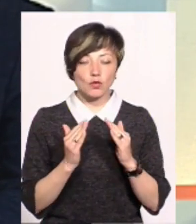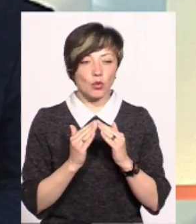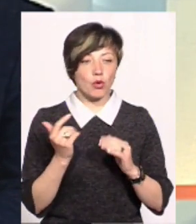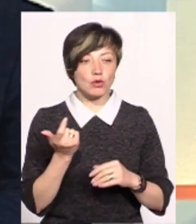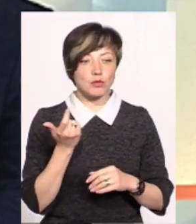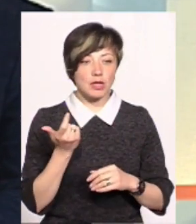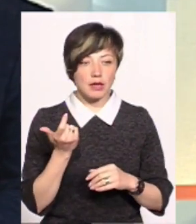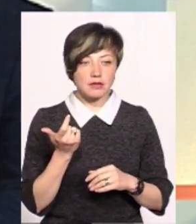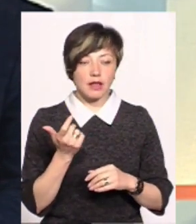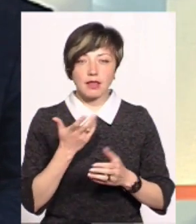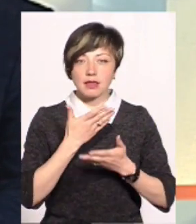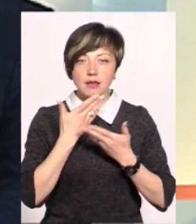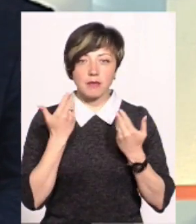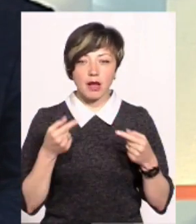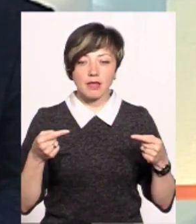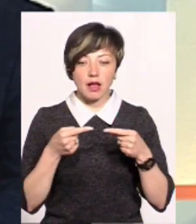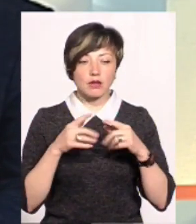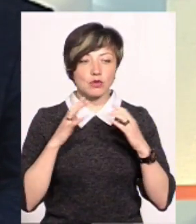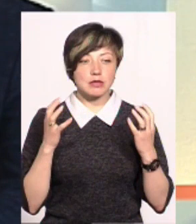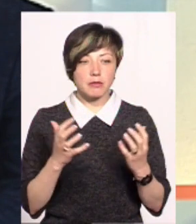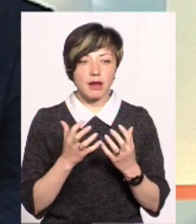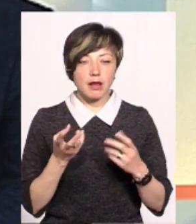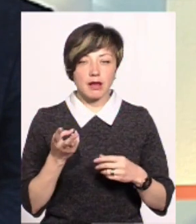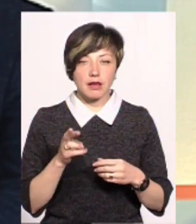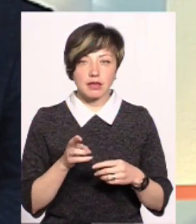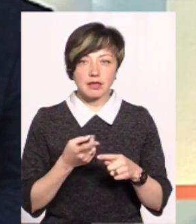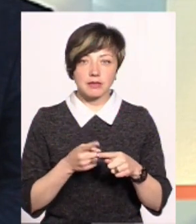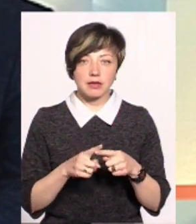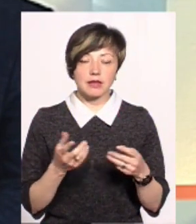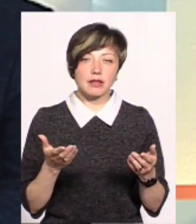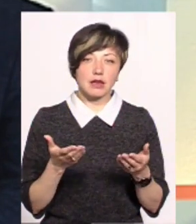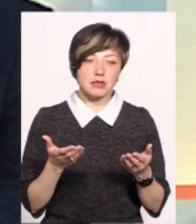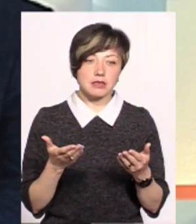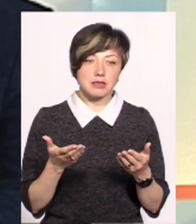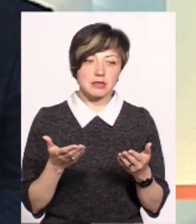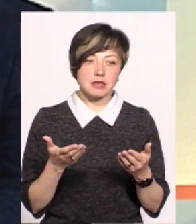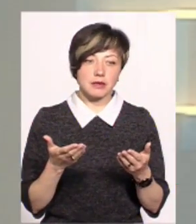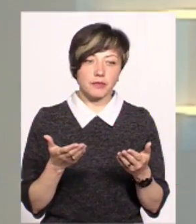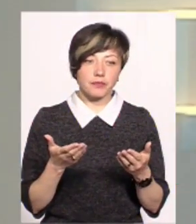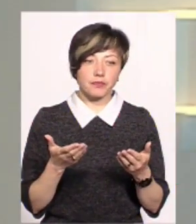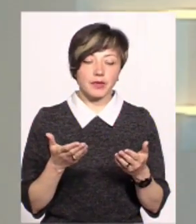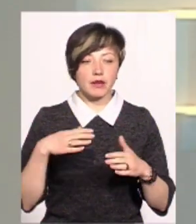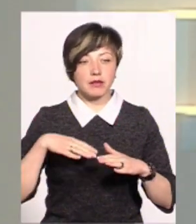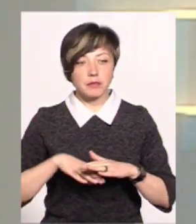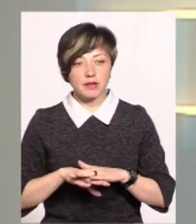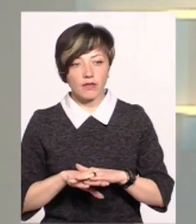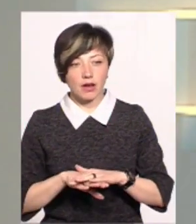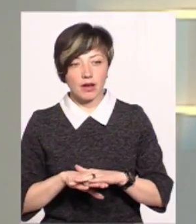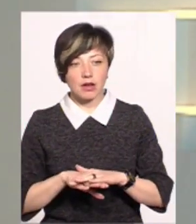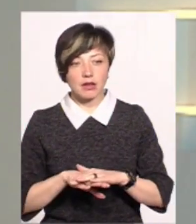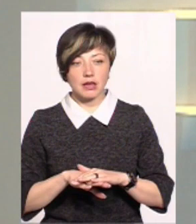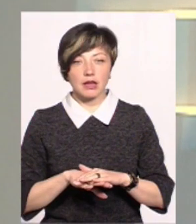в домогосподарствах, вони не мають належного зберігання. Вони зберігаються десь там в підвалі,